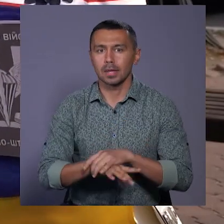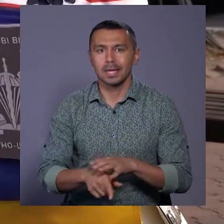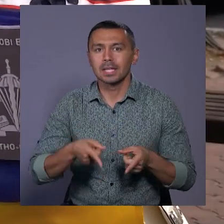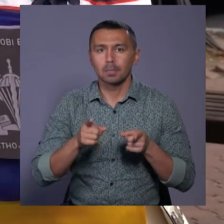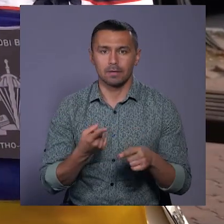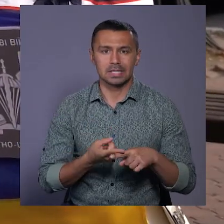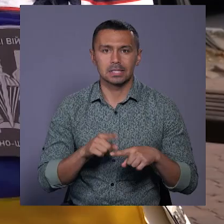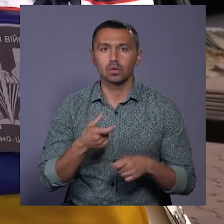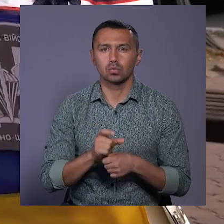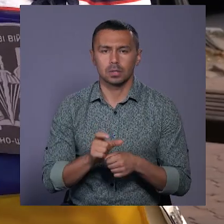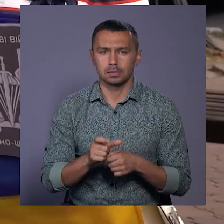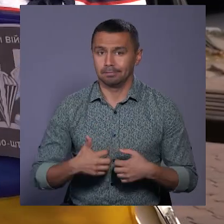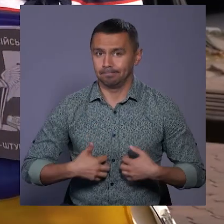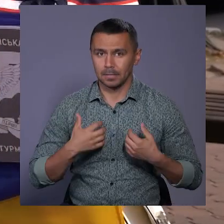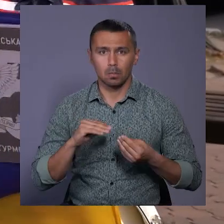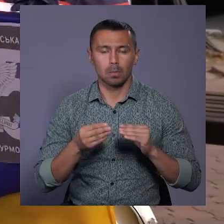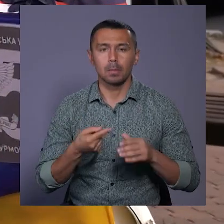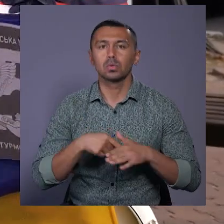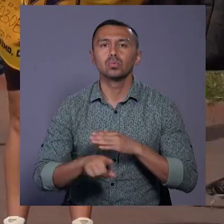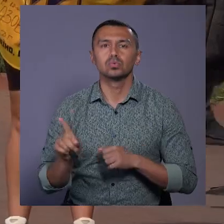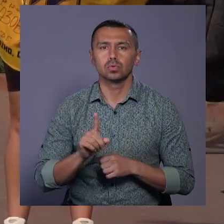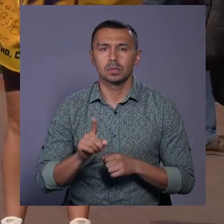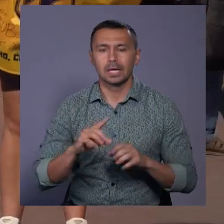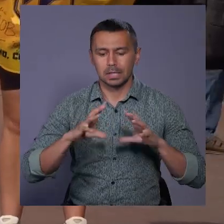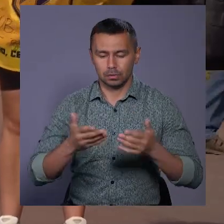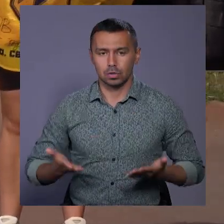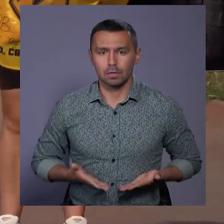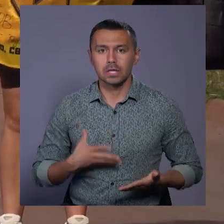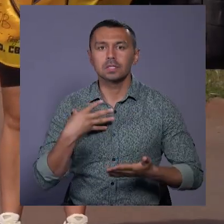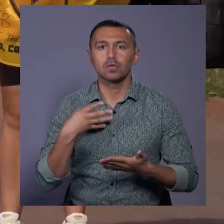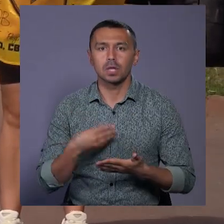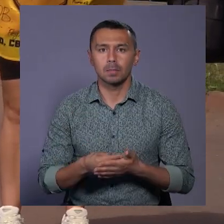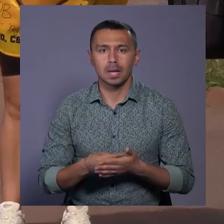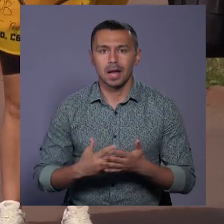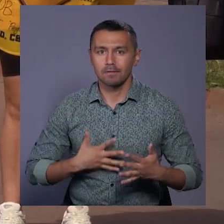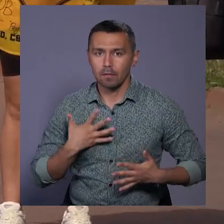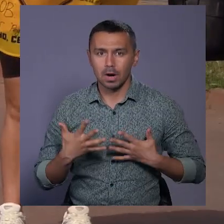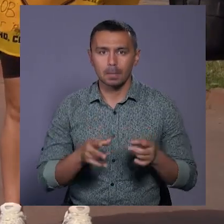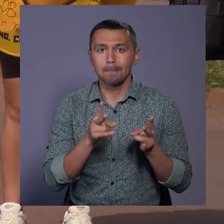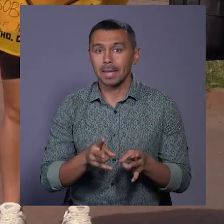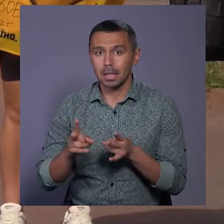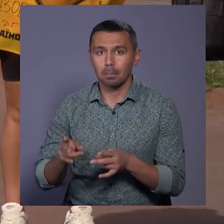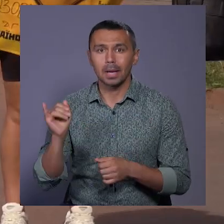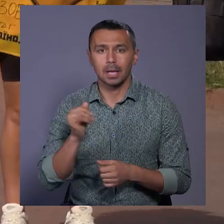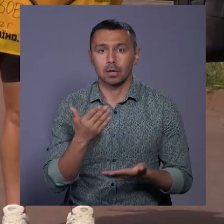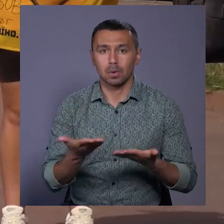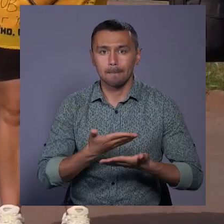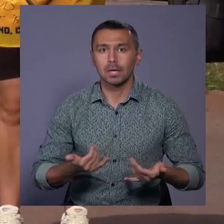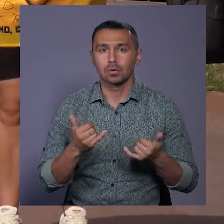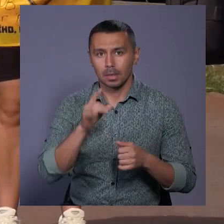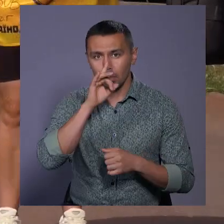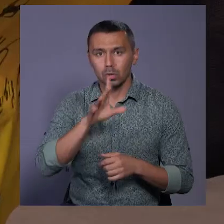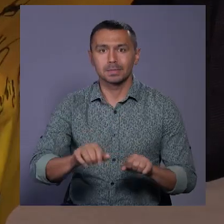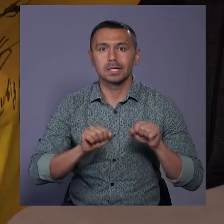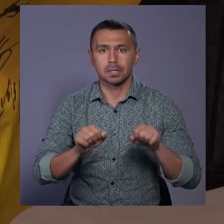Насправді це дуже кричуща проблема, тому що світ живе своїми хвилюваннями, бідами. І якщо ми сьогодні не